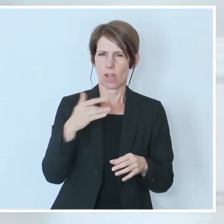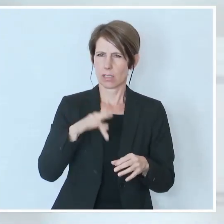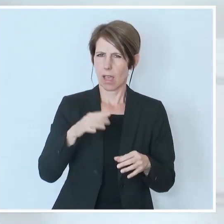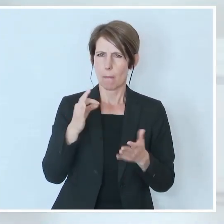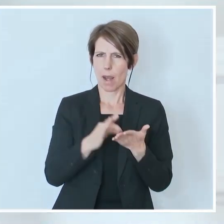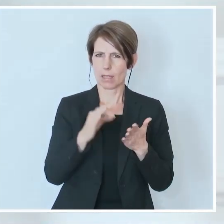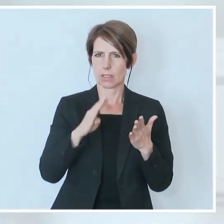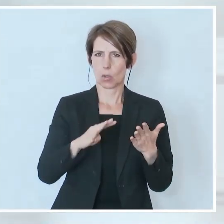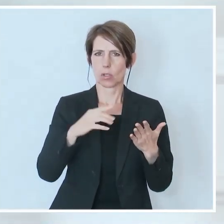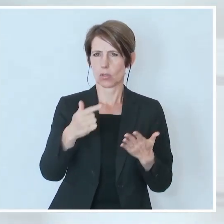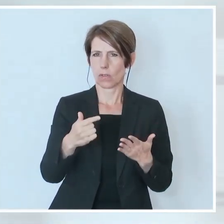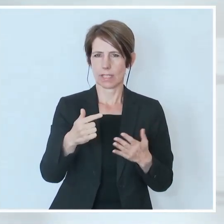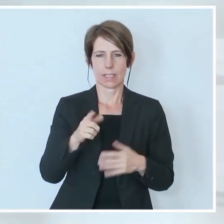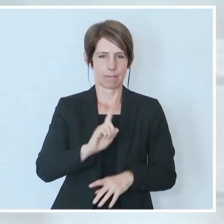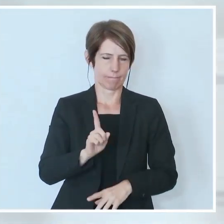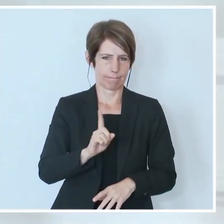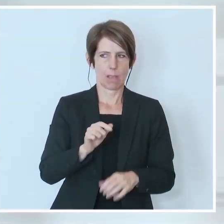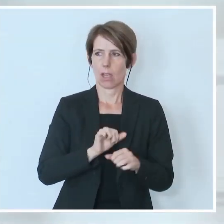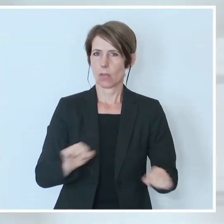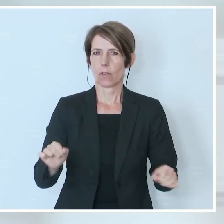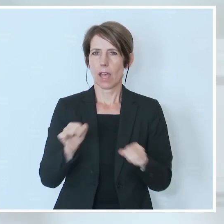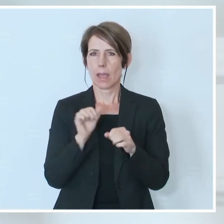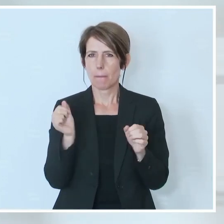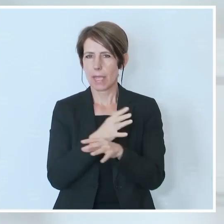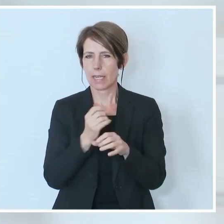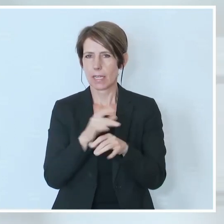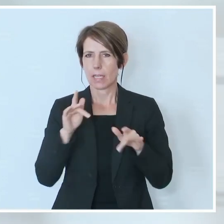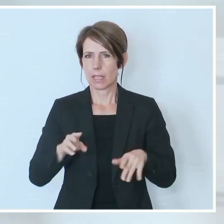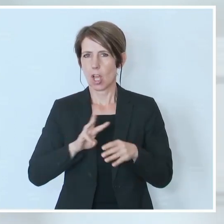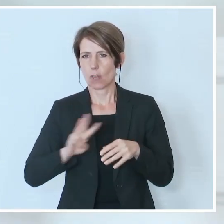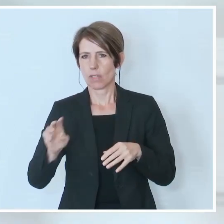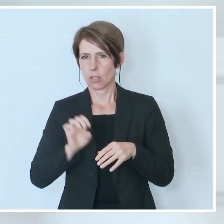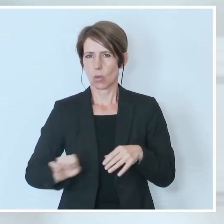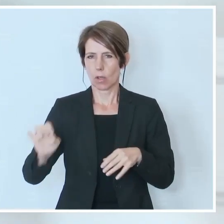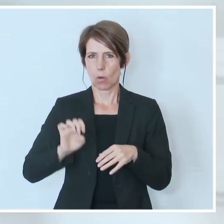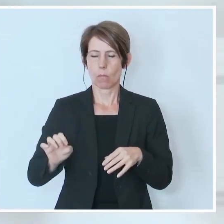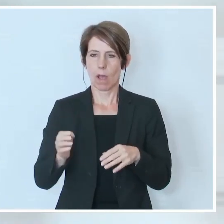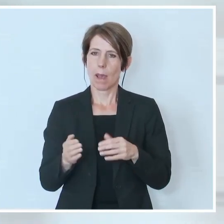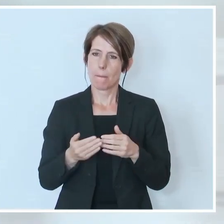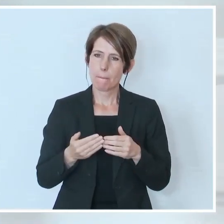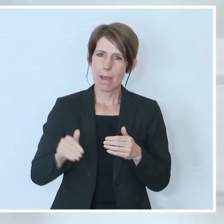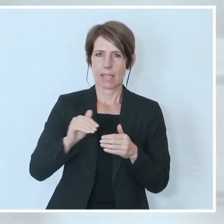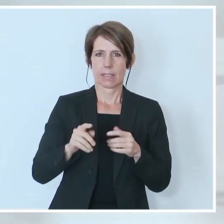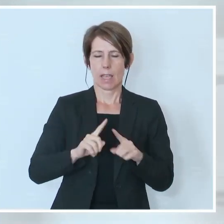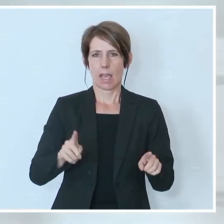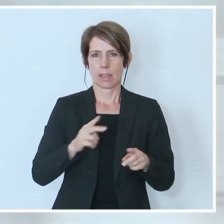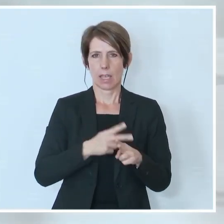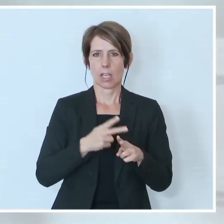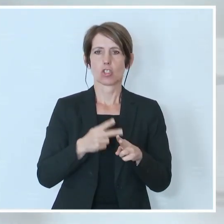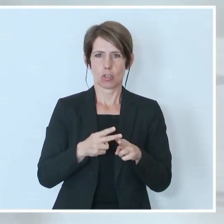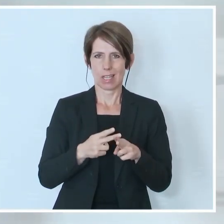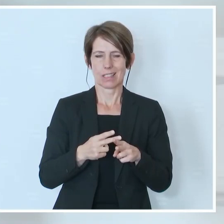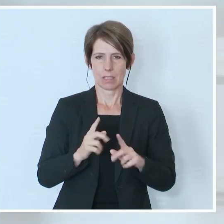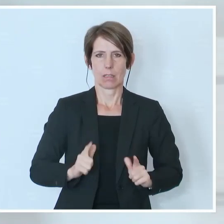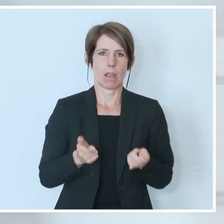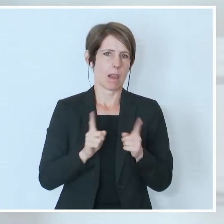Also wir haben freie Medien in Westeuropa, in vielen anderen Staaten, wenn nicht in den allermeisten anderen Staaten. Ich besuche, erlebe ich genau das